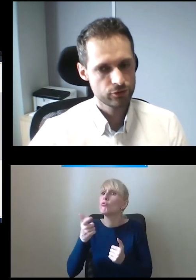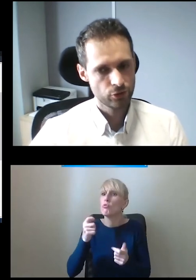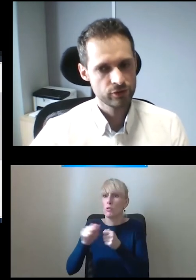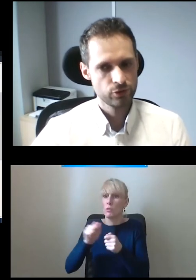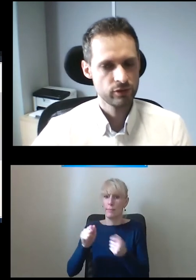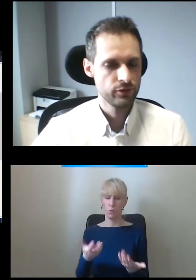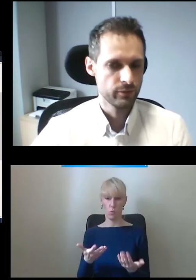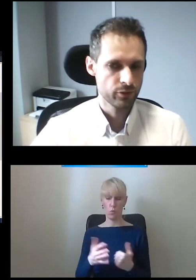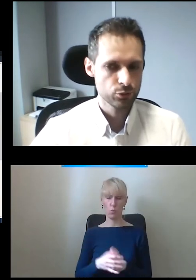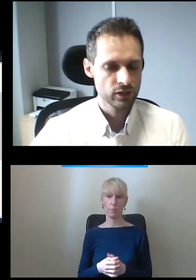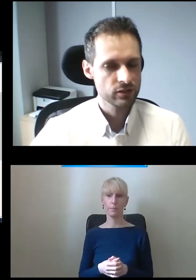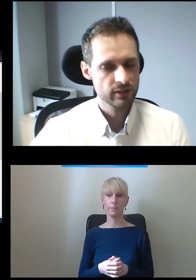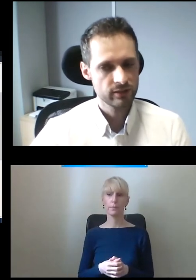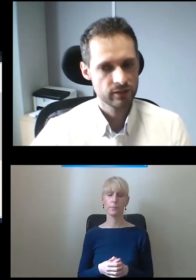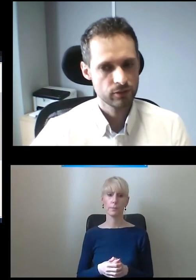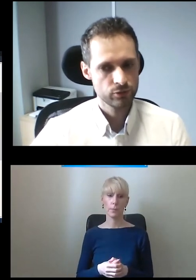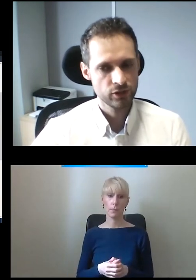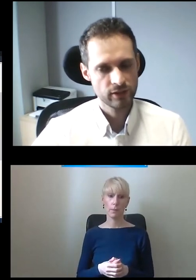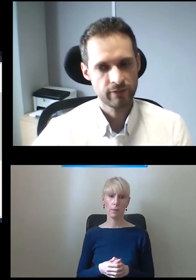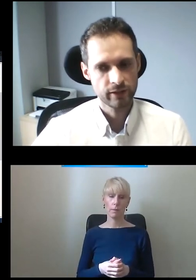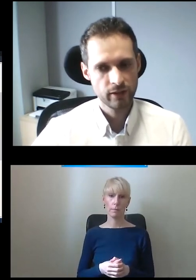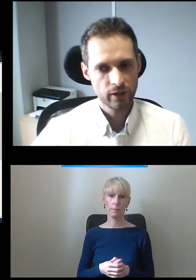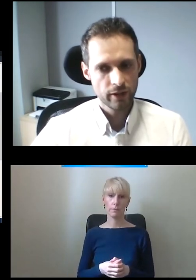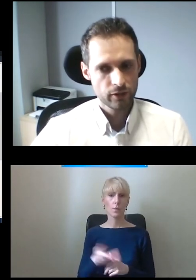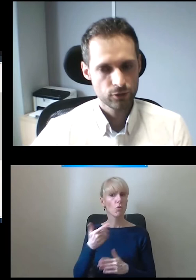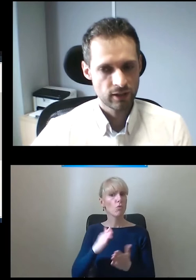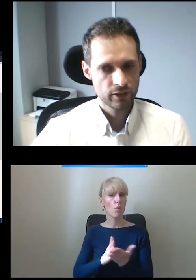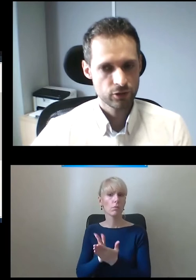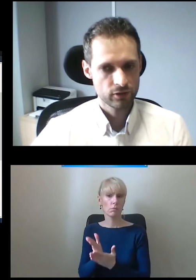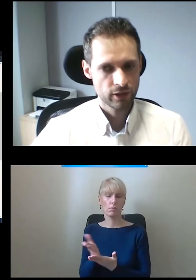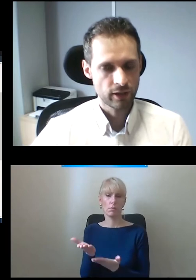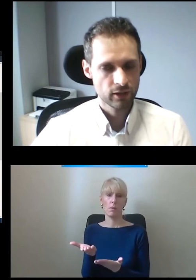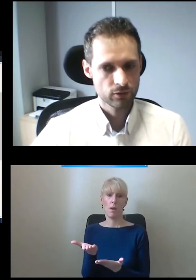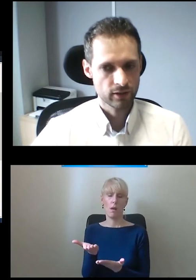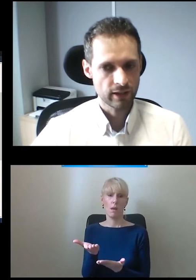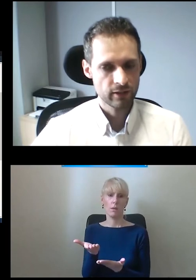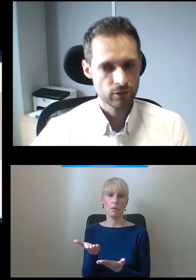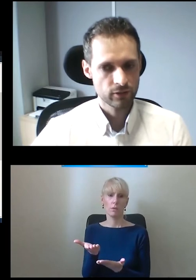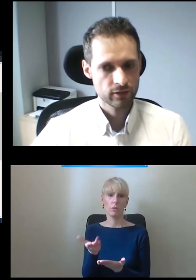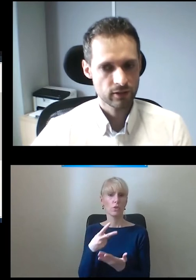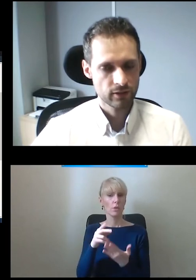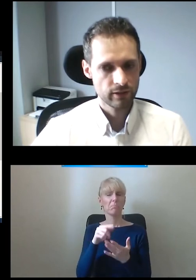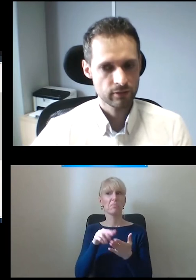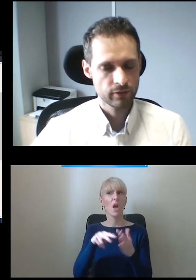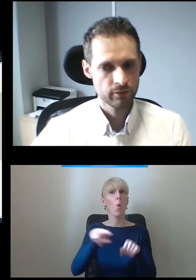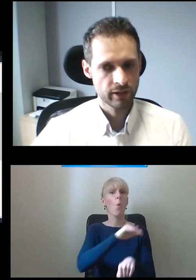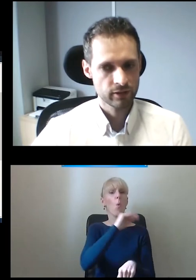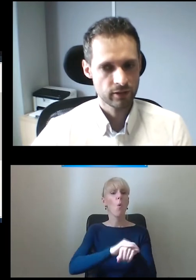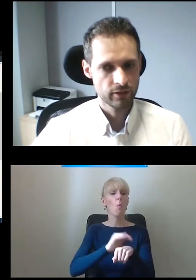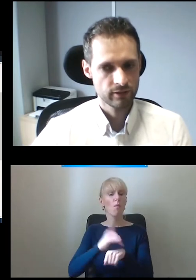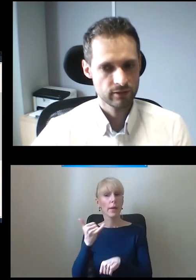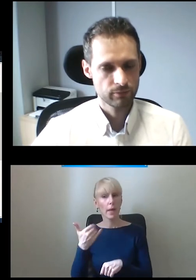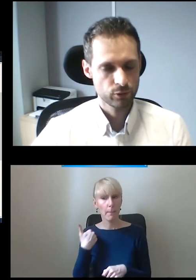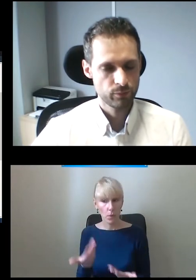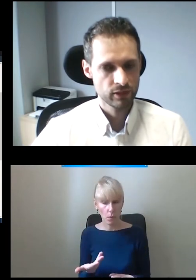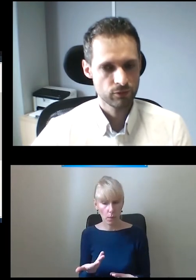nie widzimy. i usunięcie tej awarii, no to zależy od tego, jaki kontrakt klient pragnie